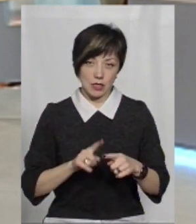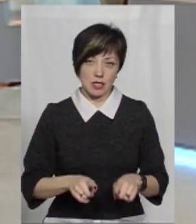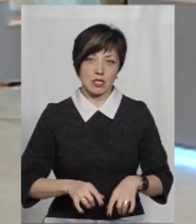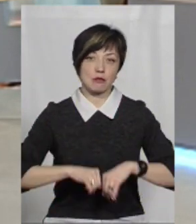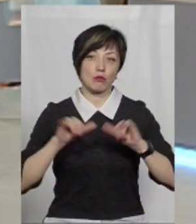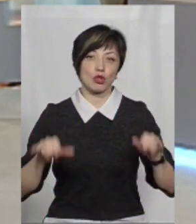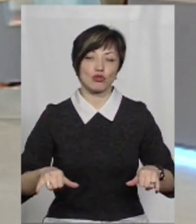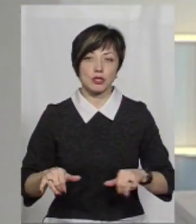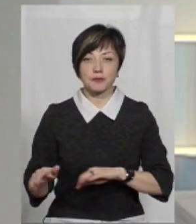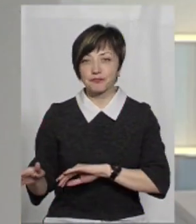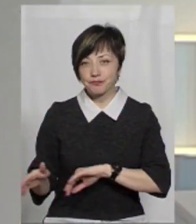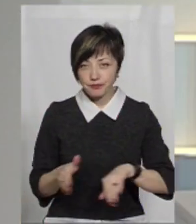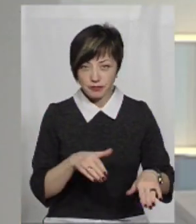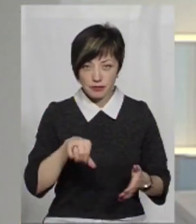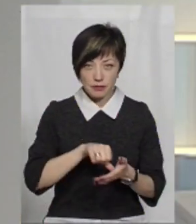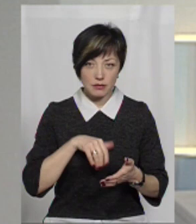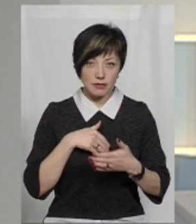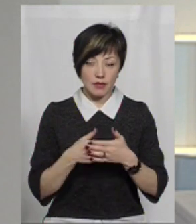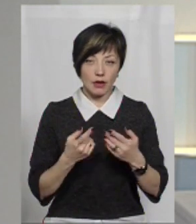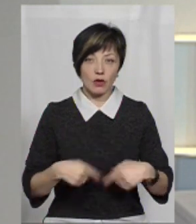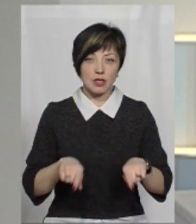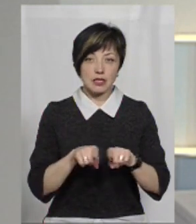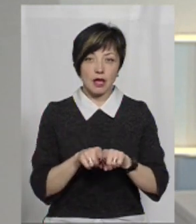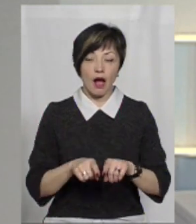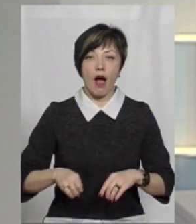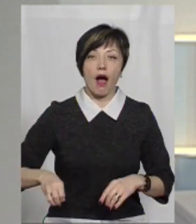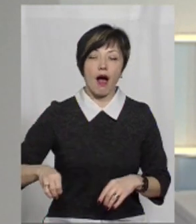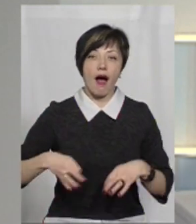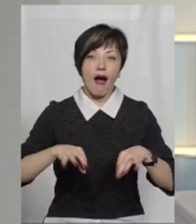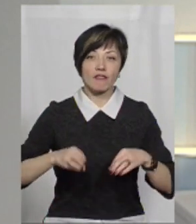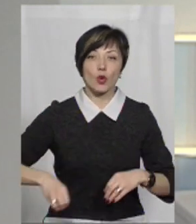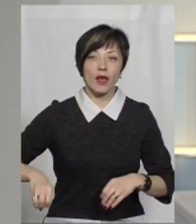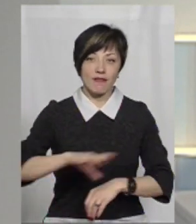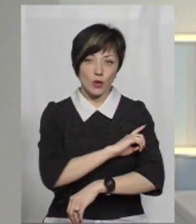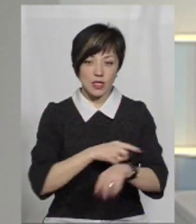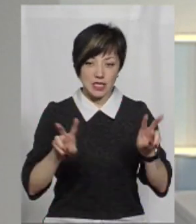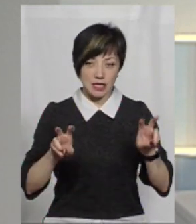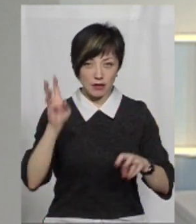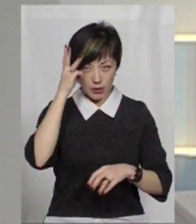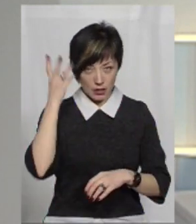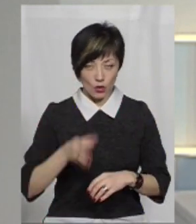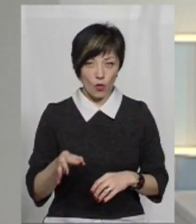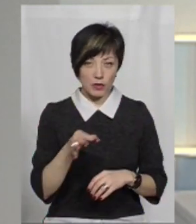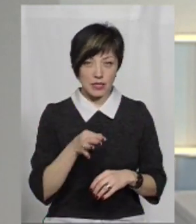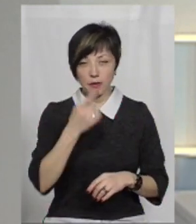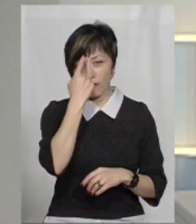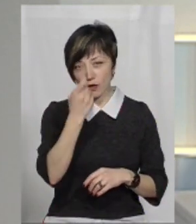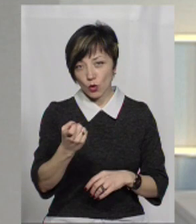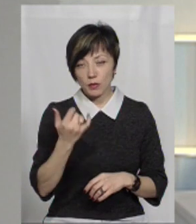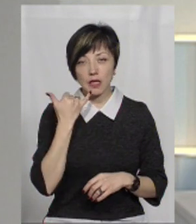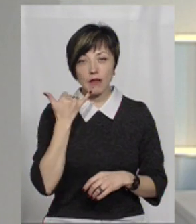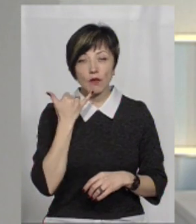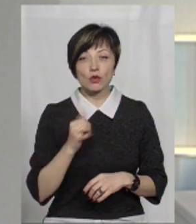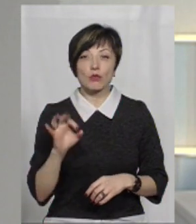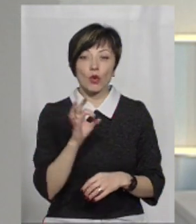збільшення. Представник громадської організації «Авто Євросила» в Хмельницькій області Руслан Рабюк повідомив